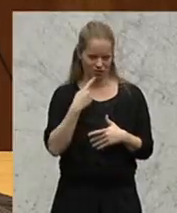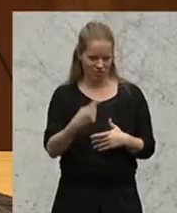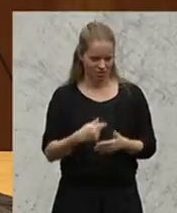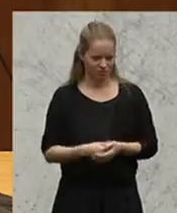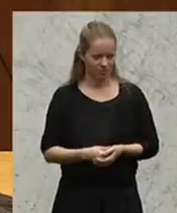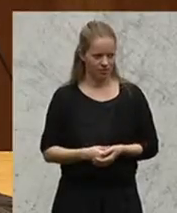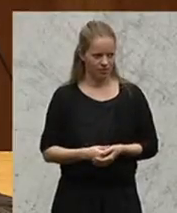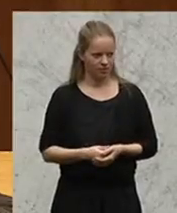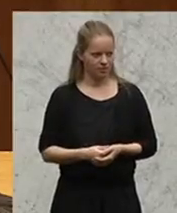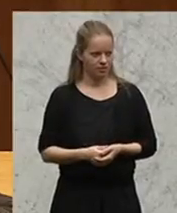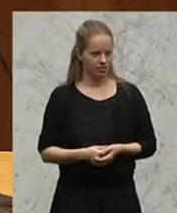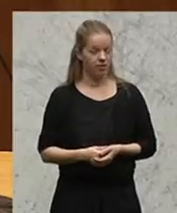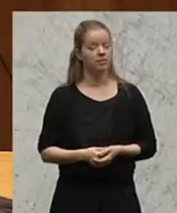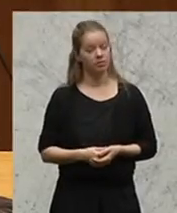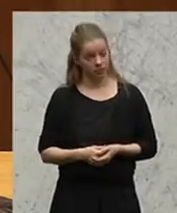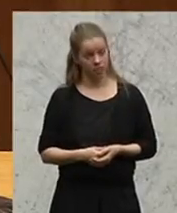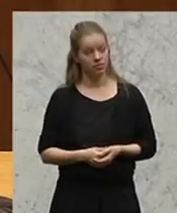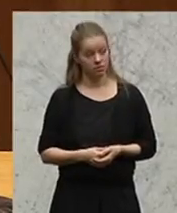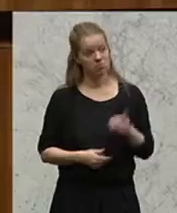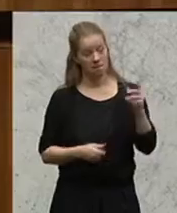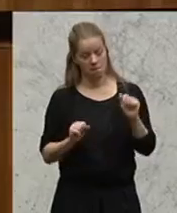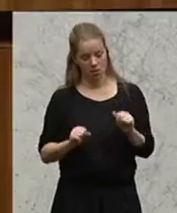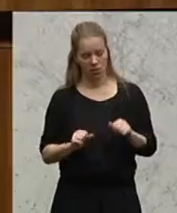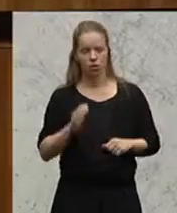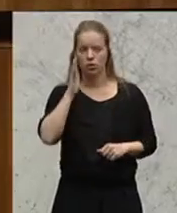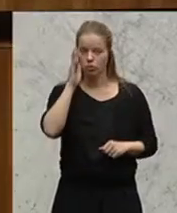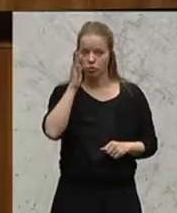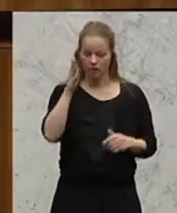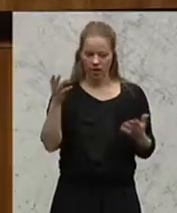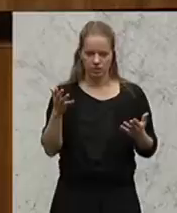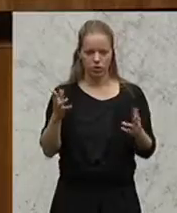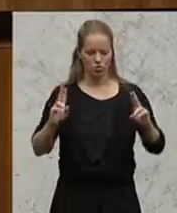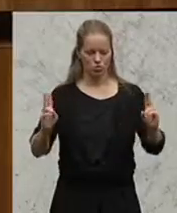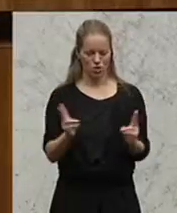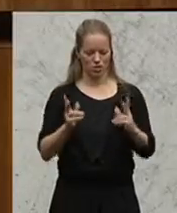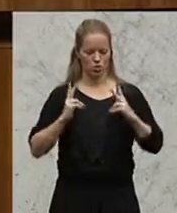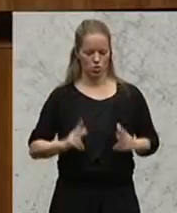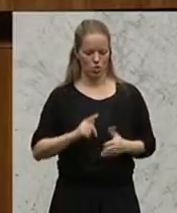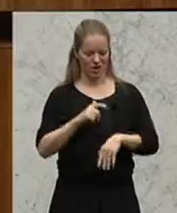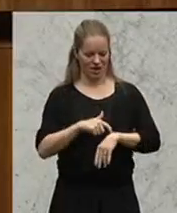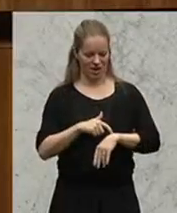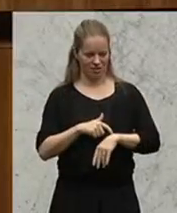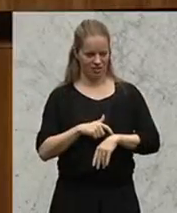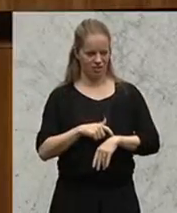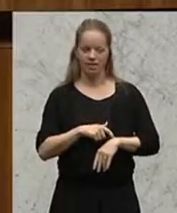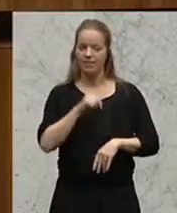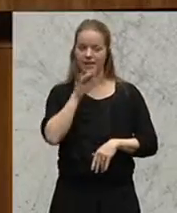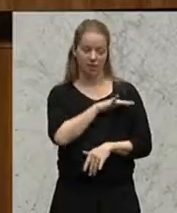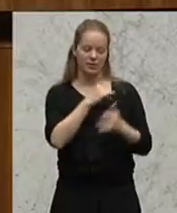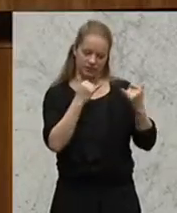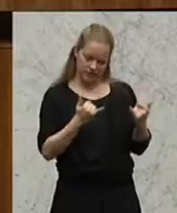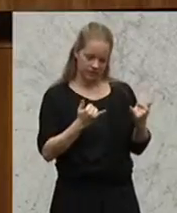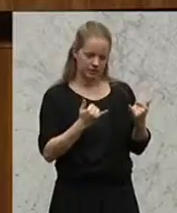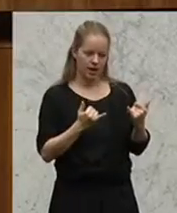Sie ermöglichen, dass künftig die verkürzte Ruhezeit nicht so wie bisher